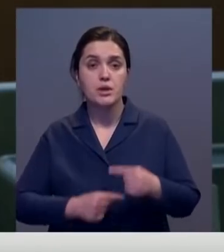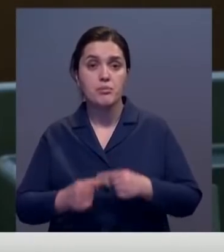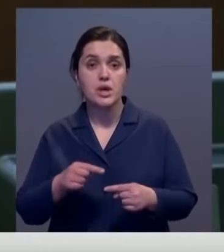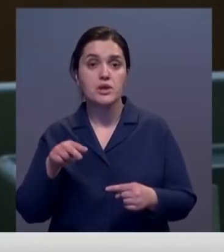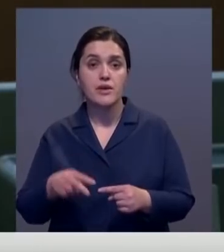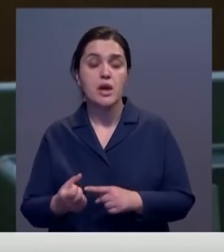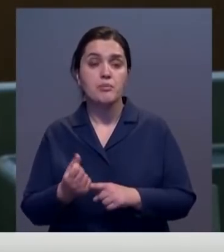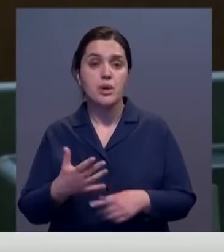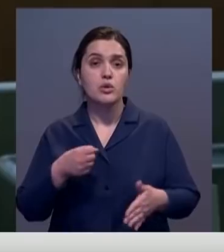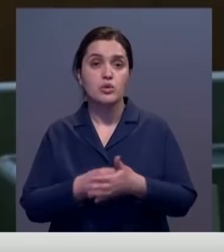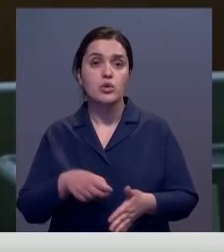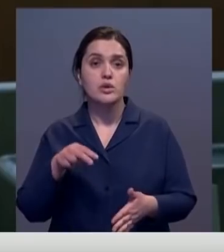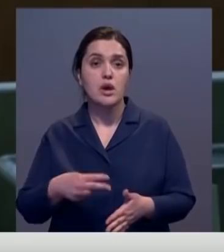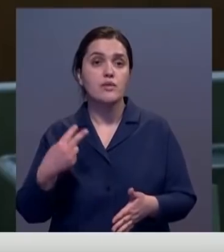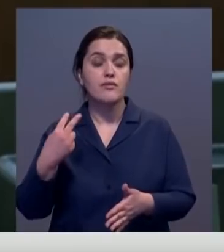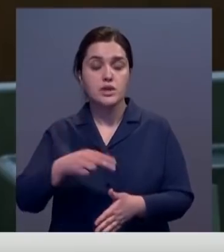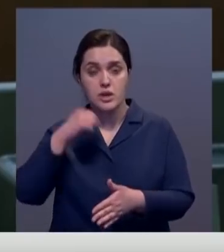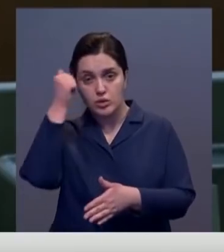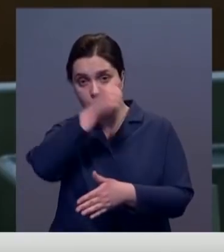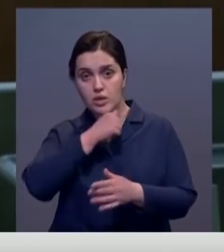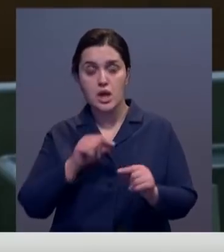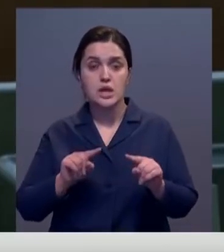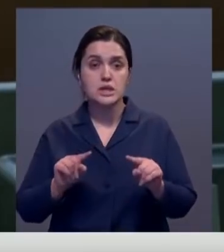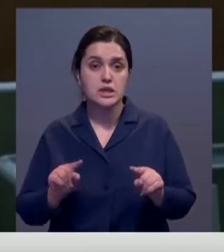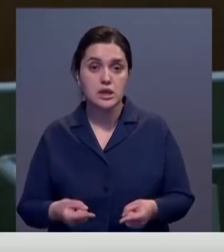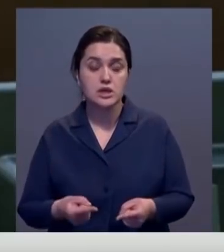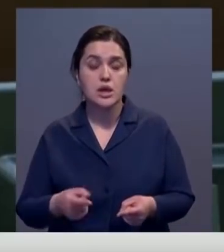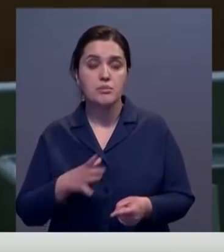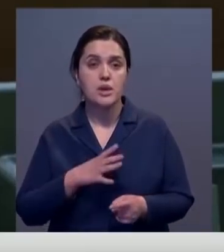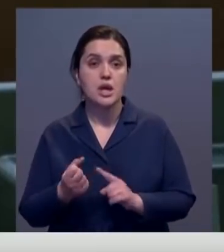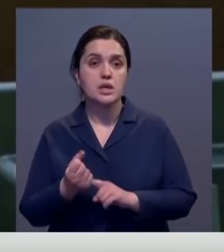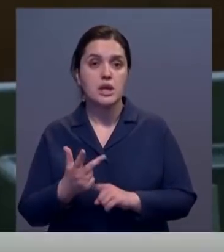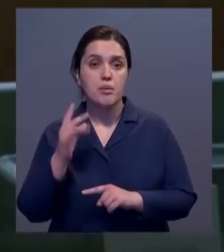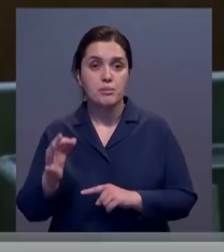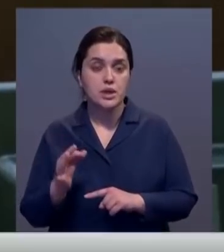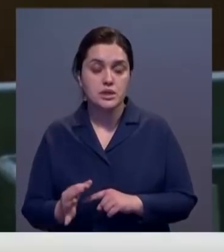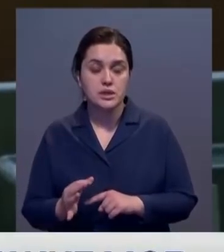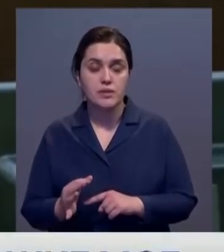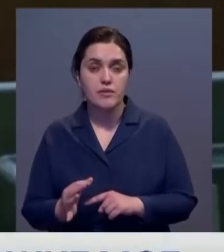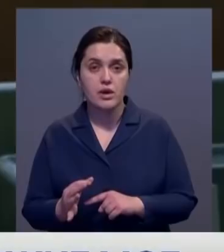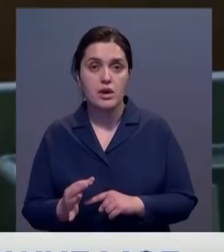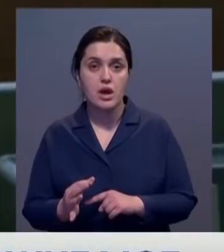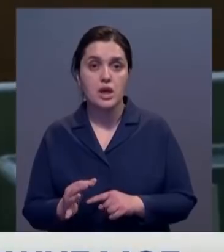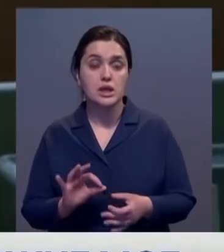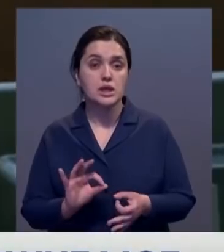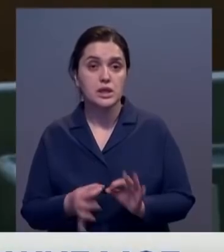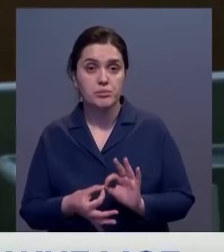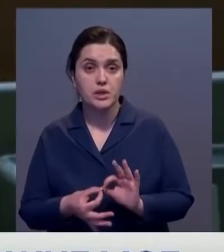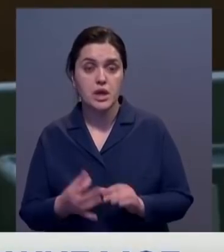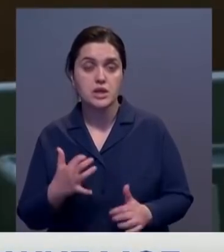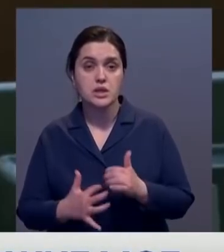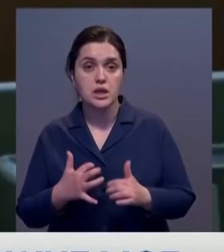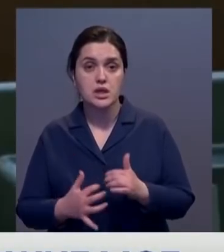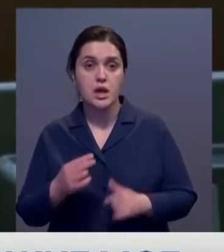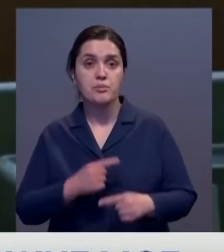2015 по 2020 год сокращение составило более 13%. При этом именно средние